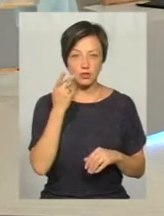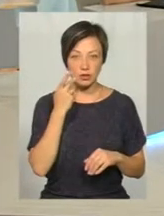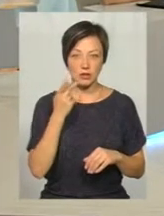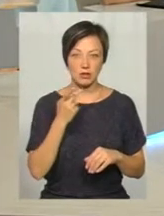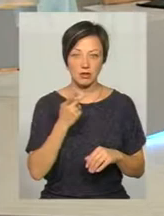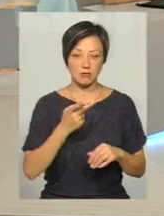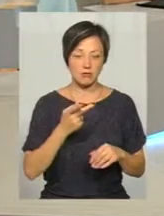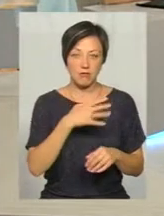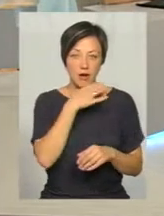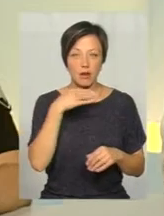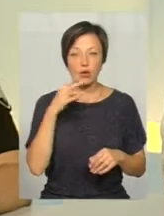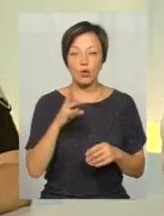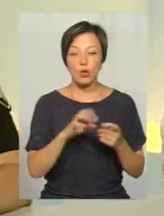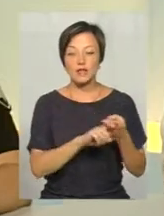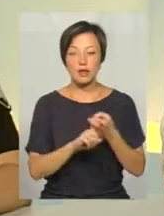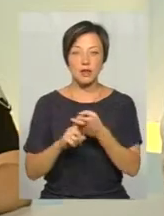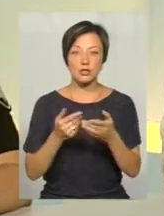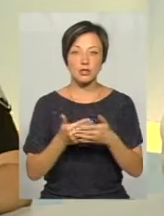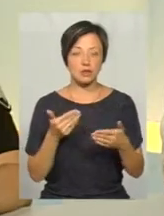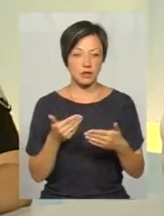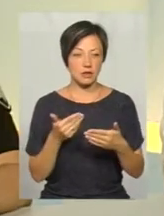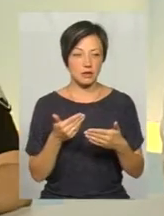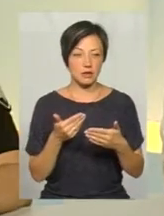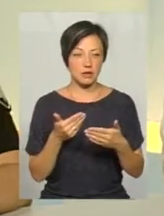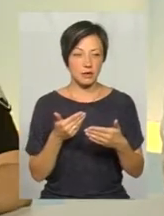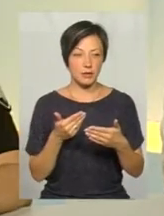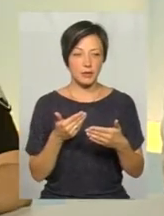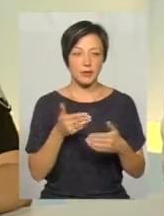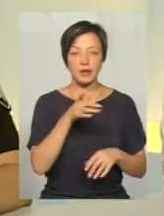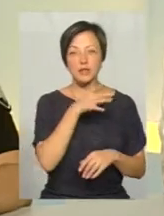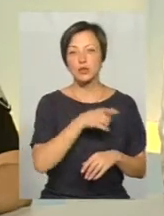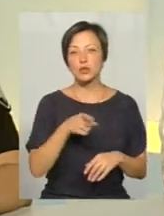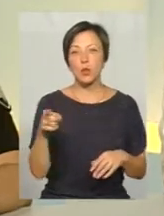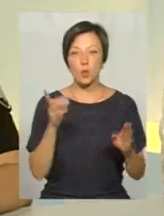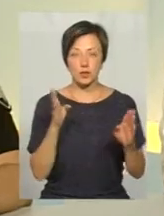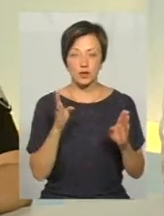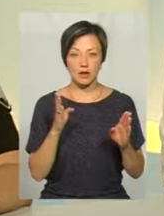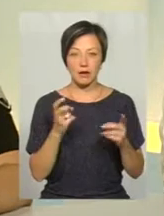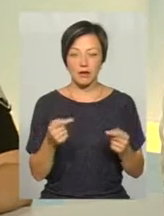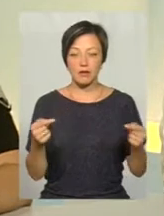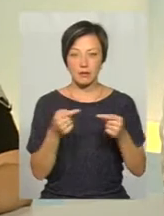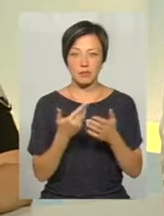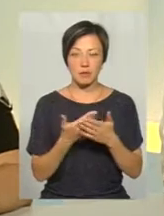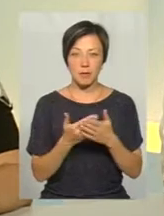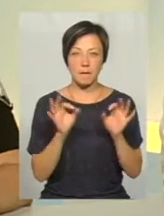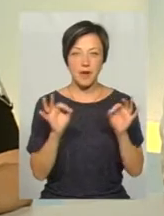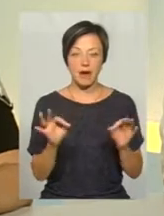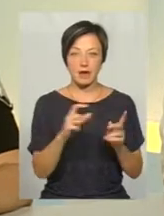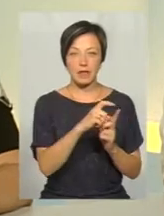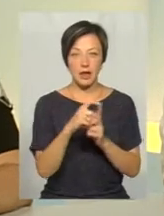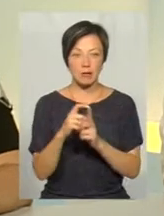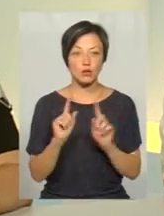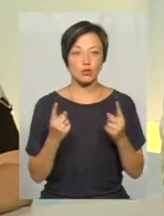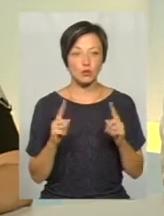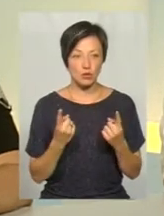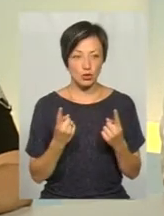яскраво. Але це залежить знову ж від, скажімо так, сезонності, не зовсім правильний термін. Тому